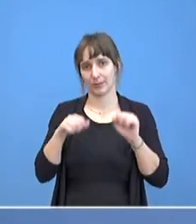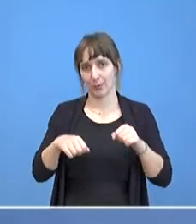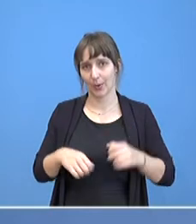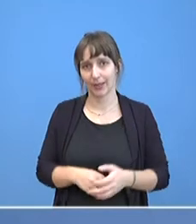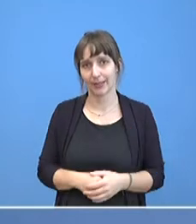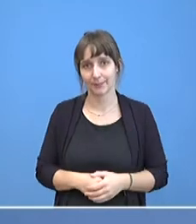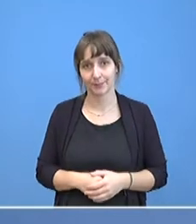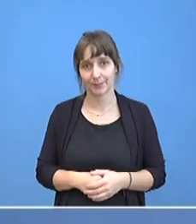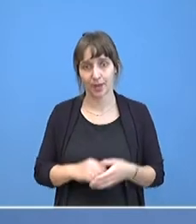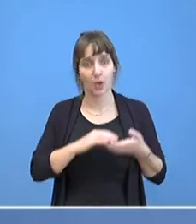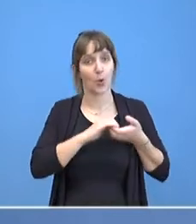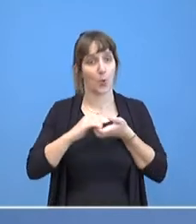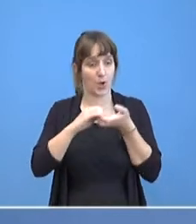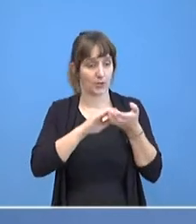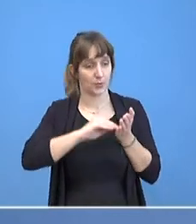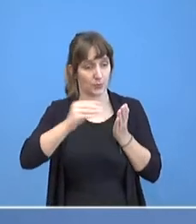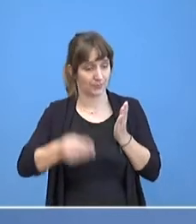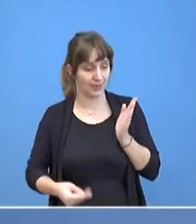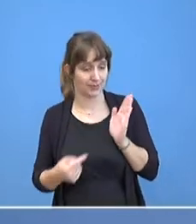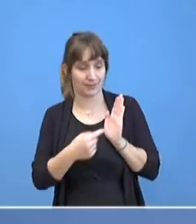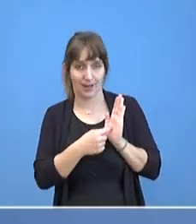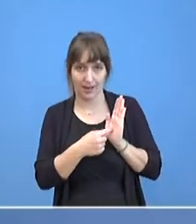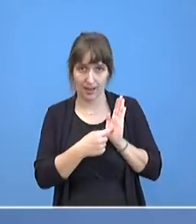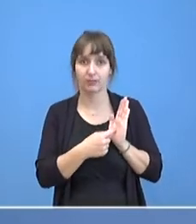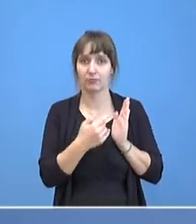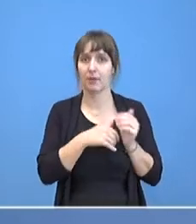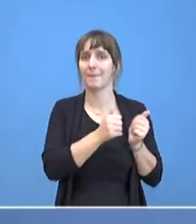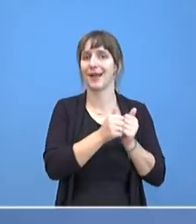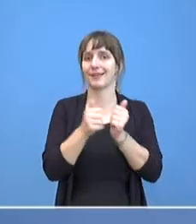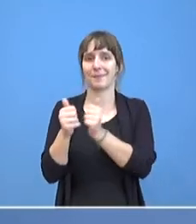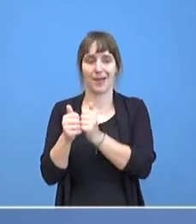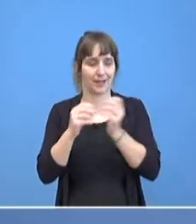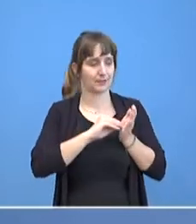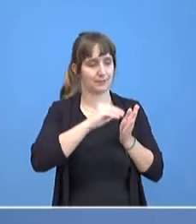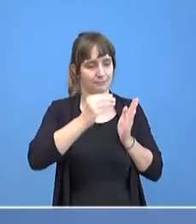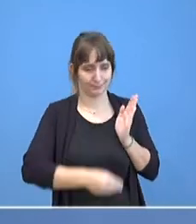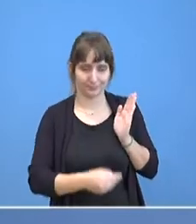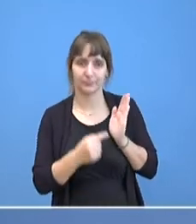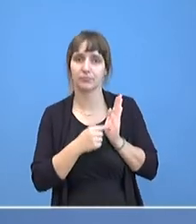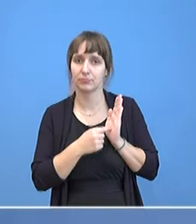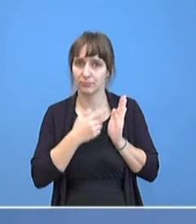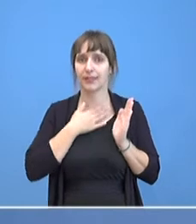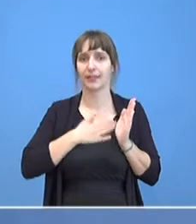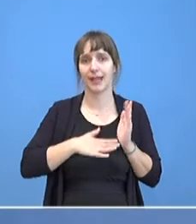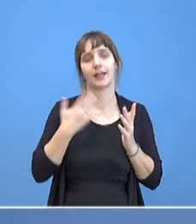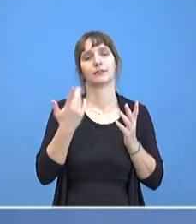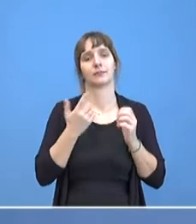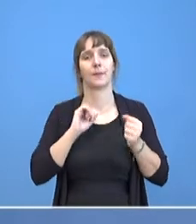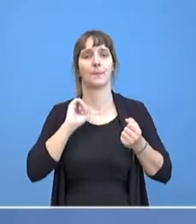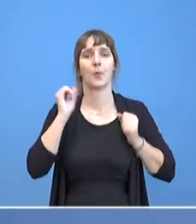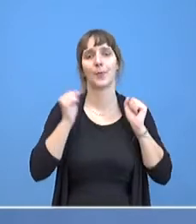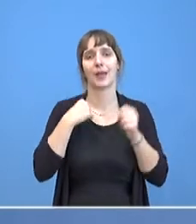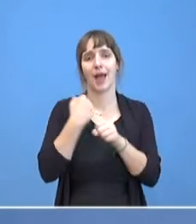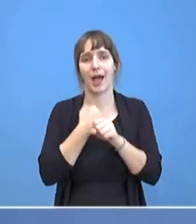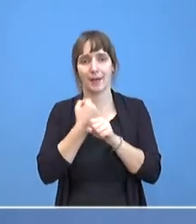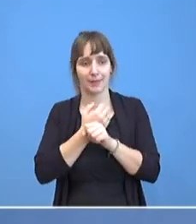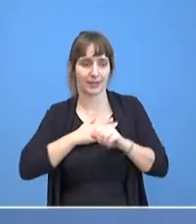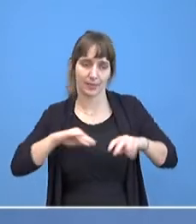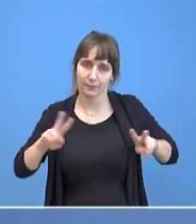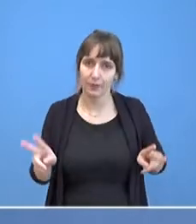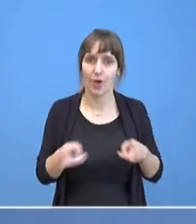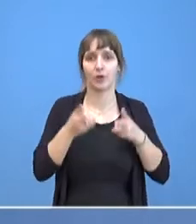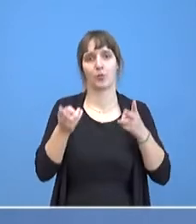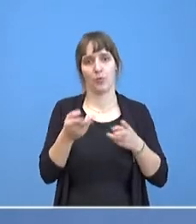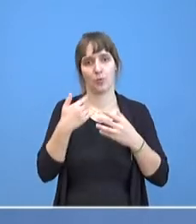Koalitionsvertrag ist zwischen den Koalitionspartnern vereinbart, dass man mobiles Arbeiten fördern und erleichtern möchte und dass dafür ein